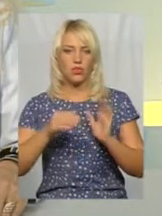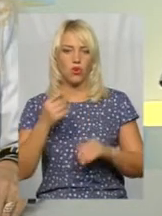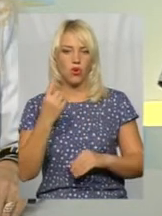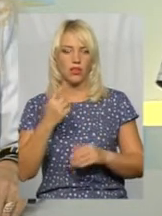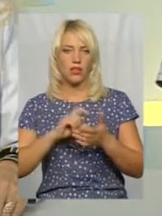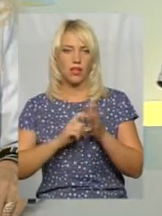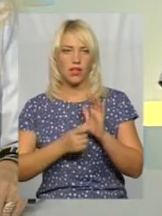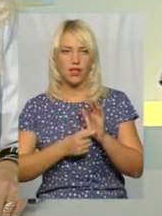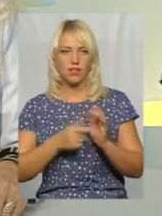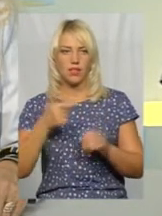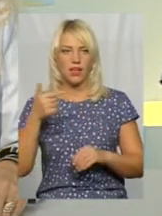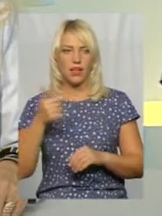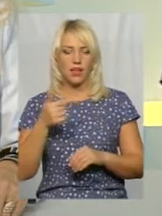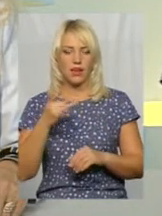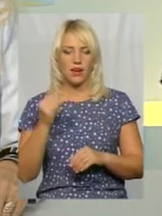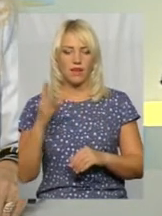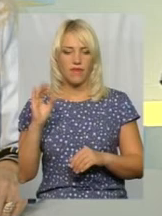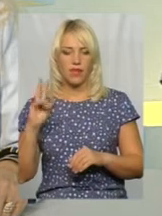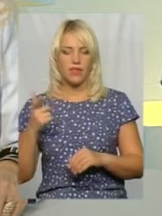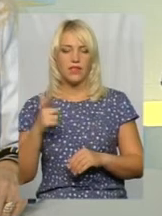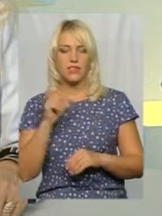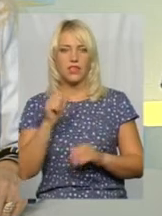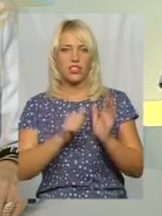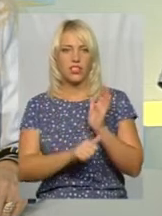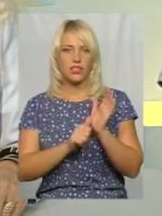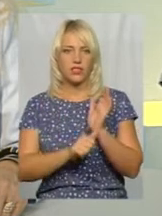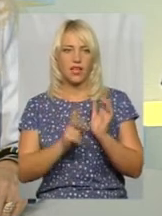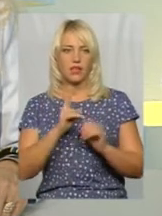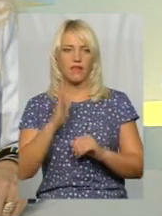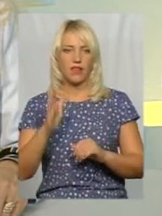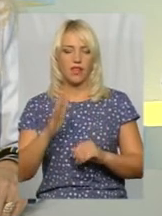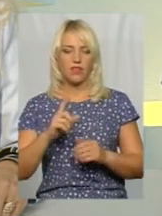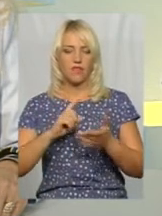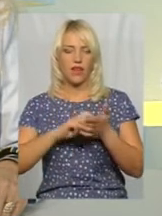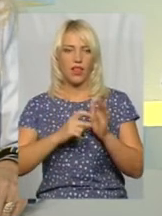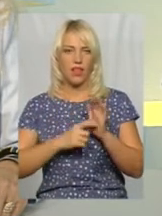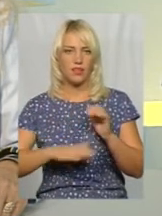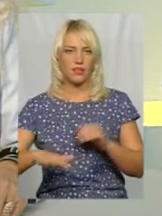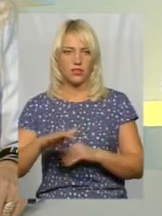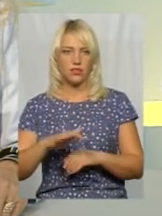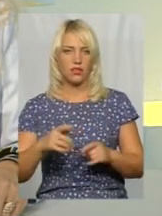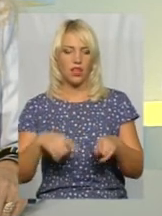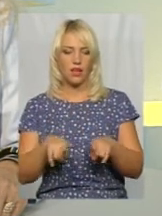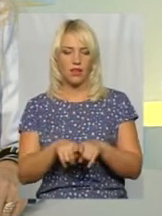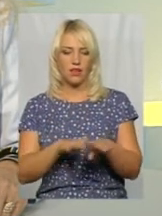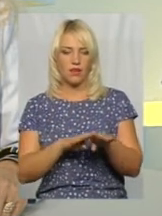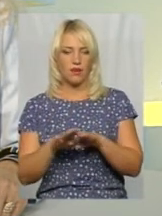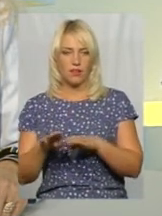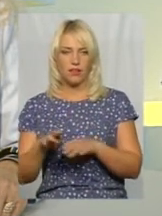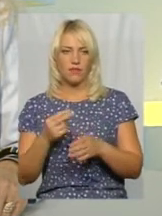гривень за 60 квадратів класної кімнати, будемо так казати, приблизно такий рівень цін.